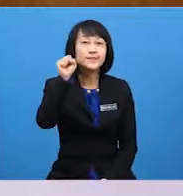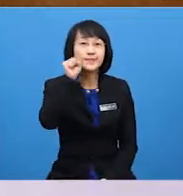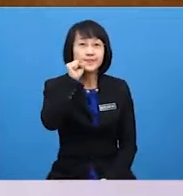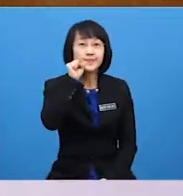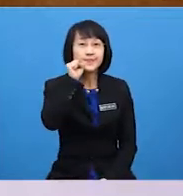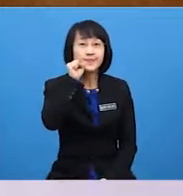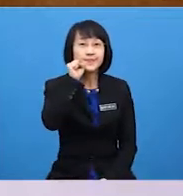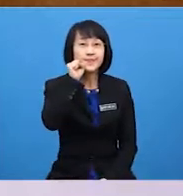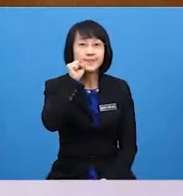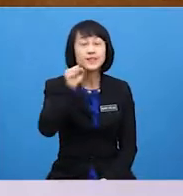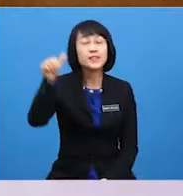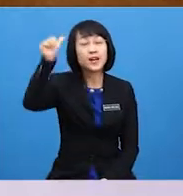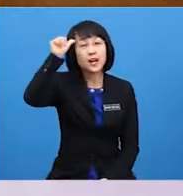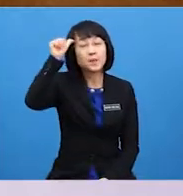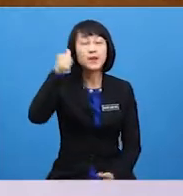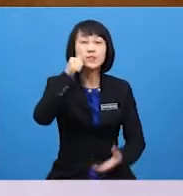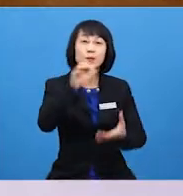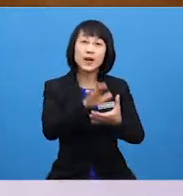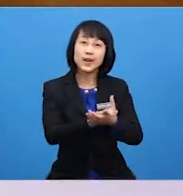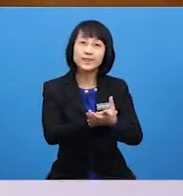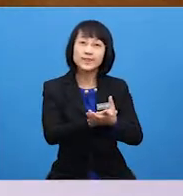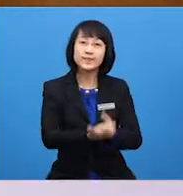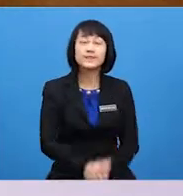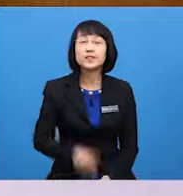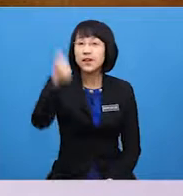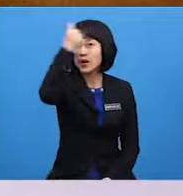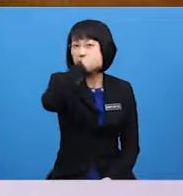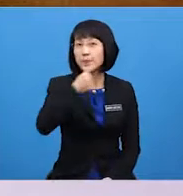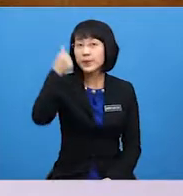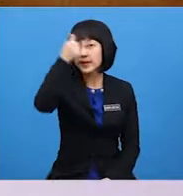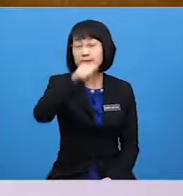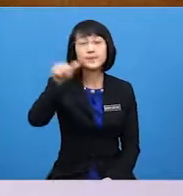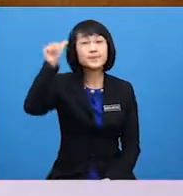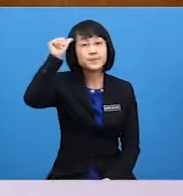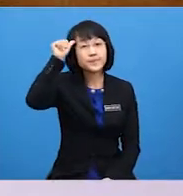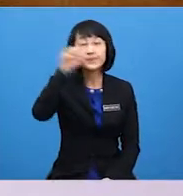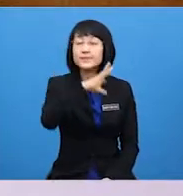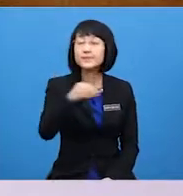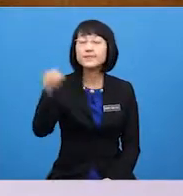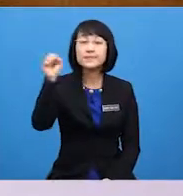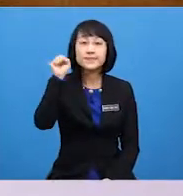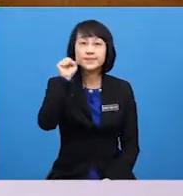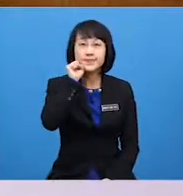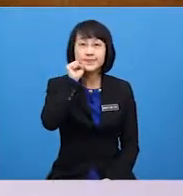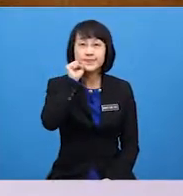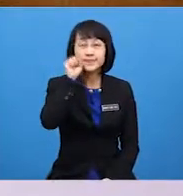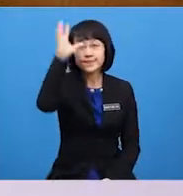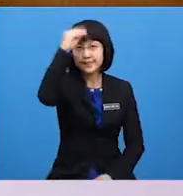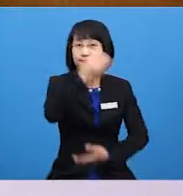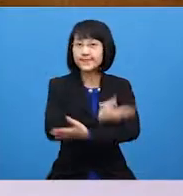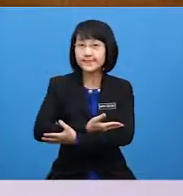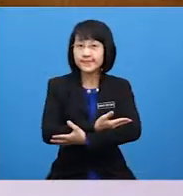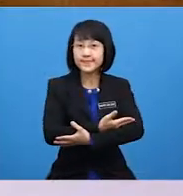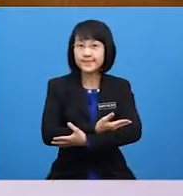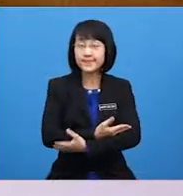Ahmad's wife Amir is Ahmad and Salma's son And